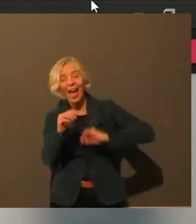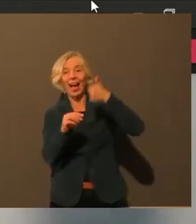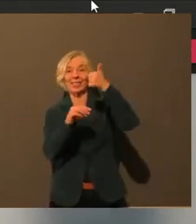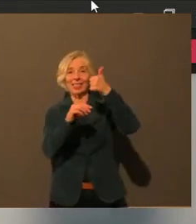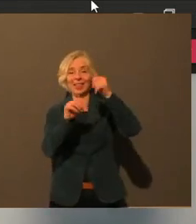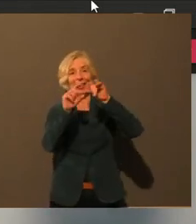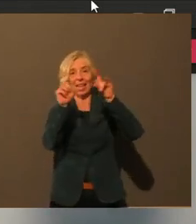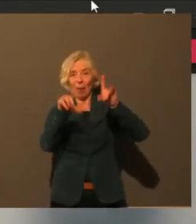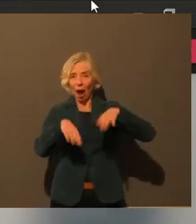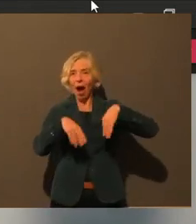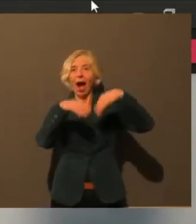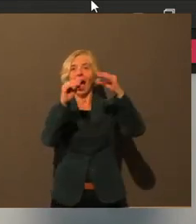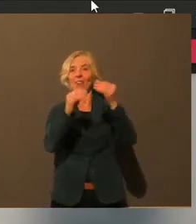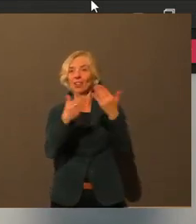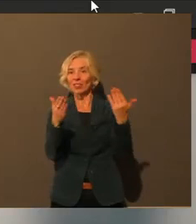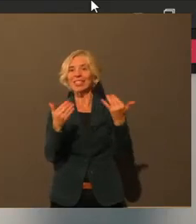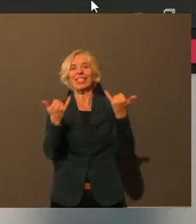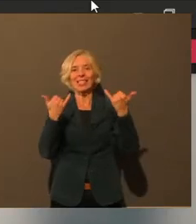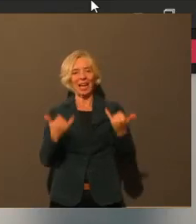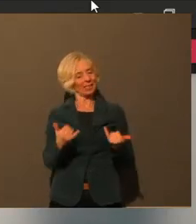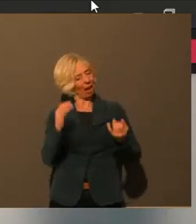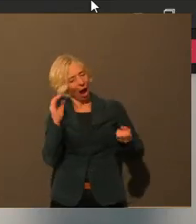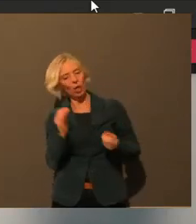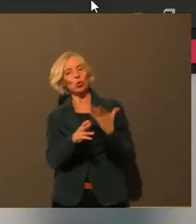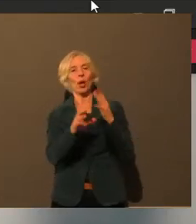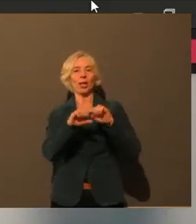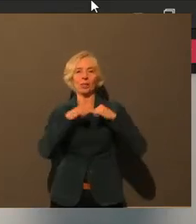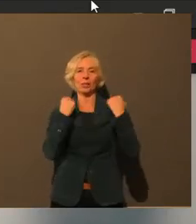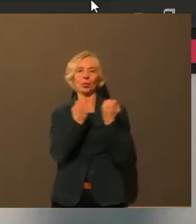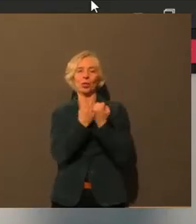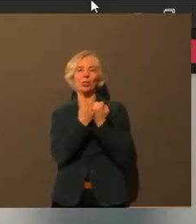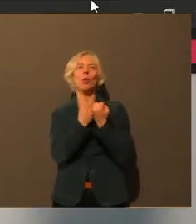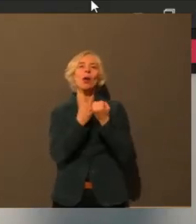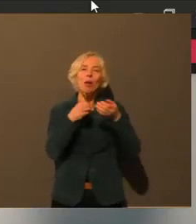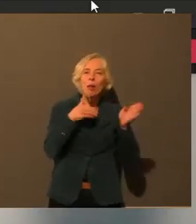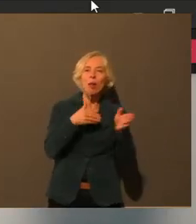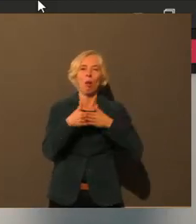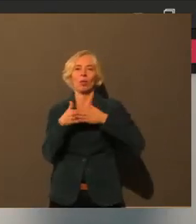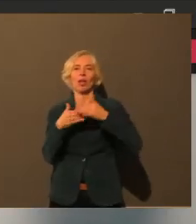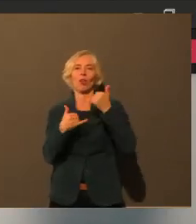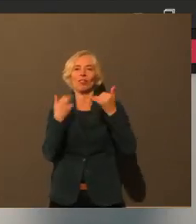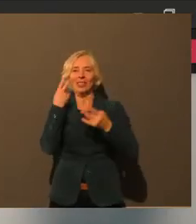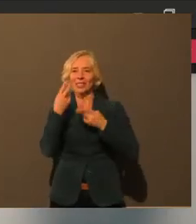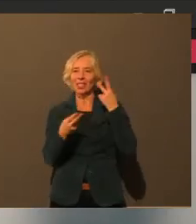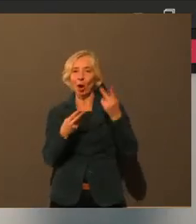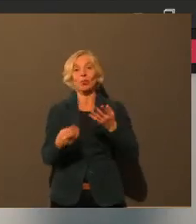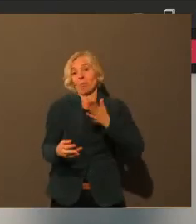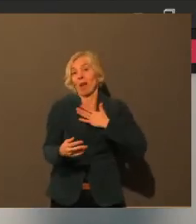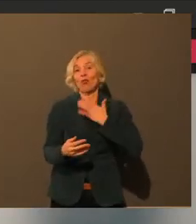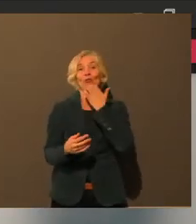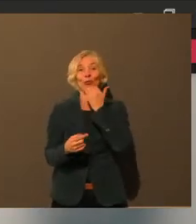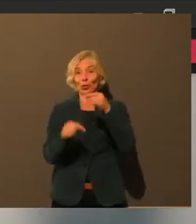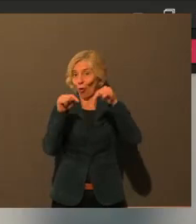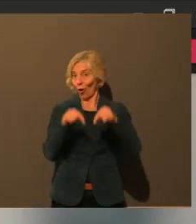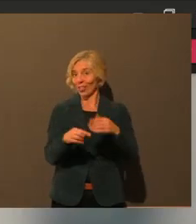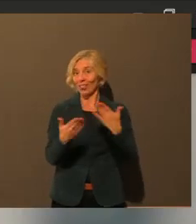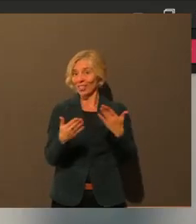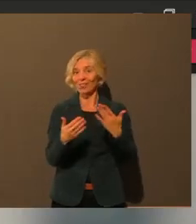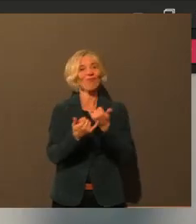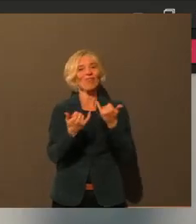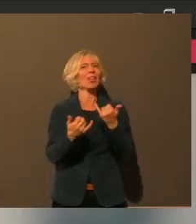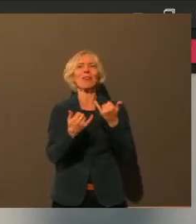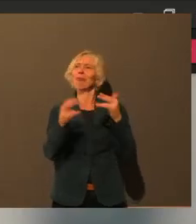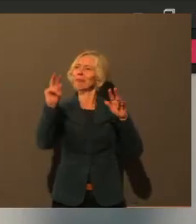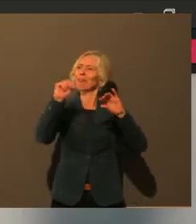ich würde mir einfach wünschen für heute, dass wir wie ein guter Stammtisch miteinander ins Diskutieren kommen und